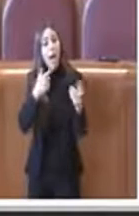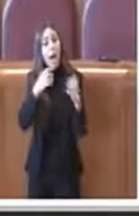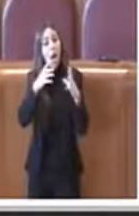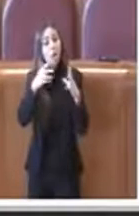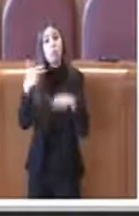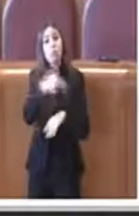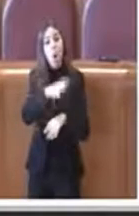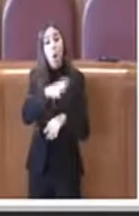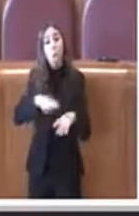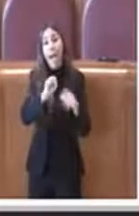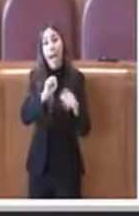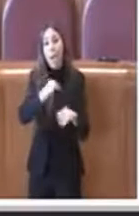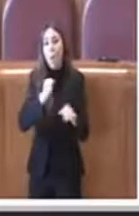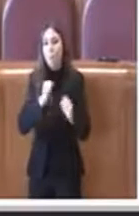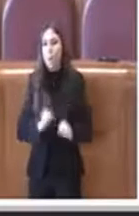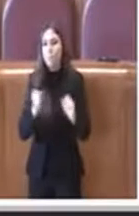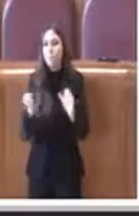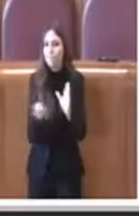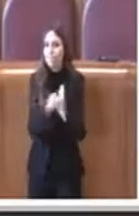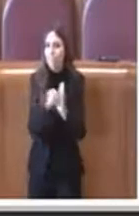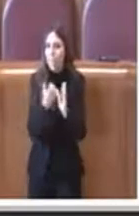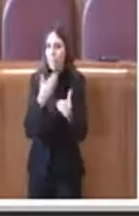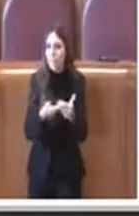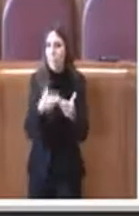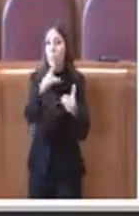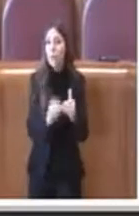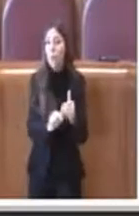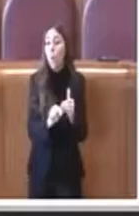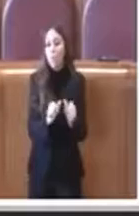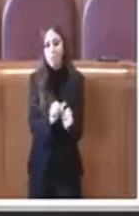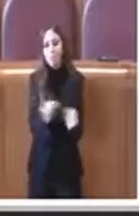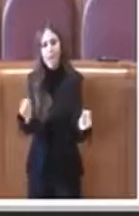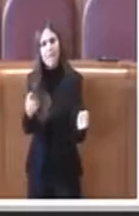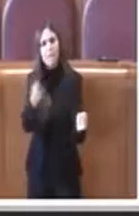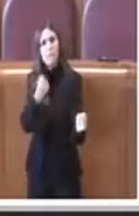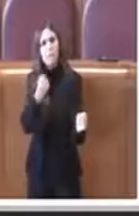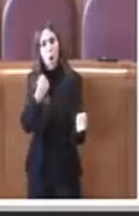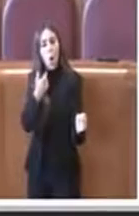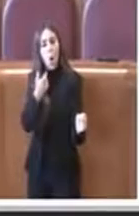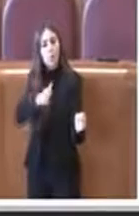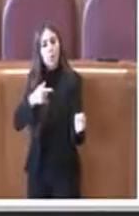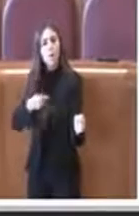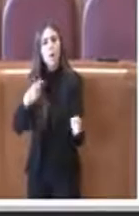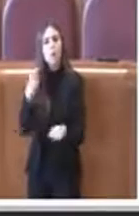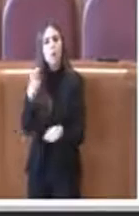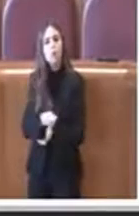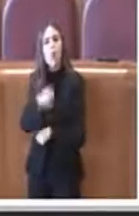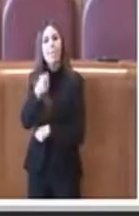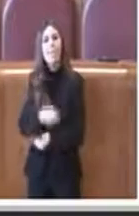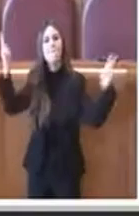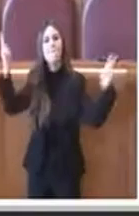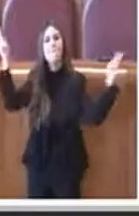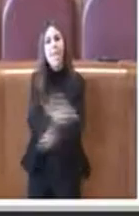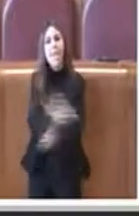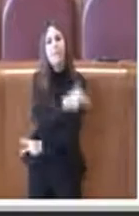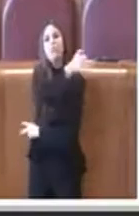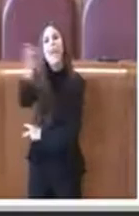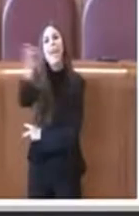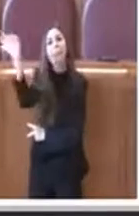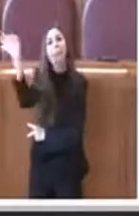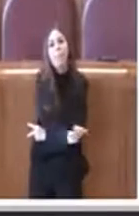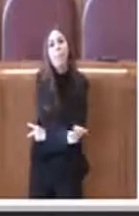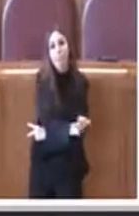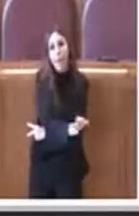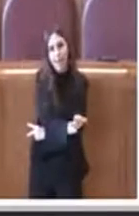società lo stiamo facendo con basi molto solide perché stiamo mettendo soldi veri soldi veri